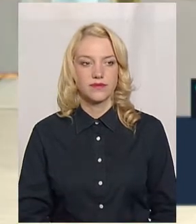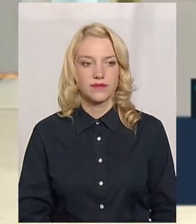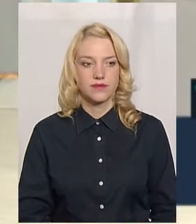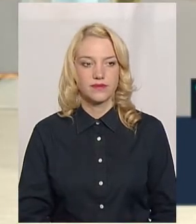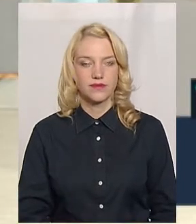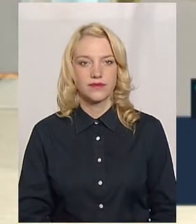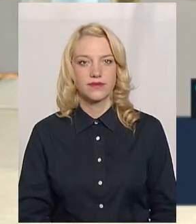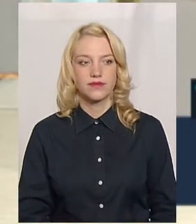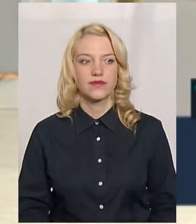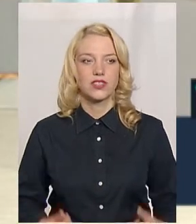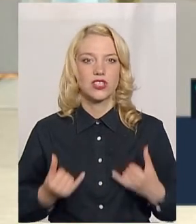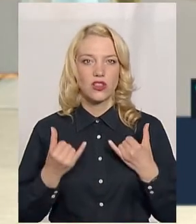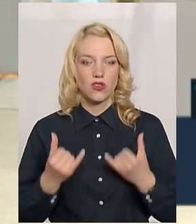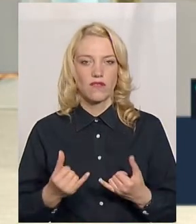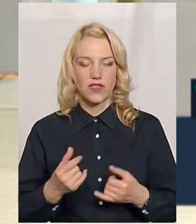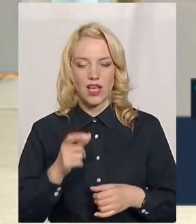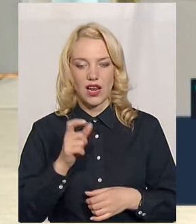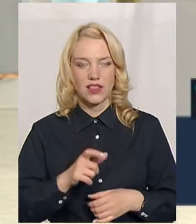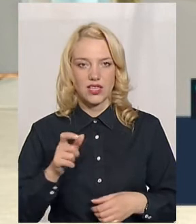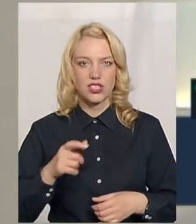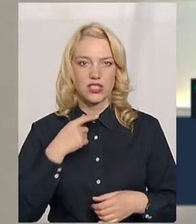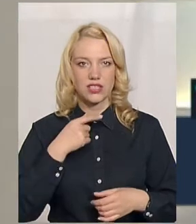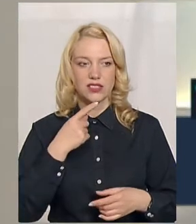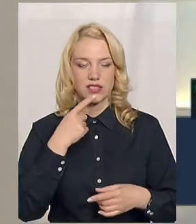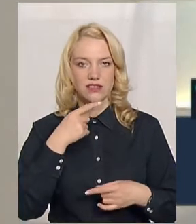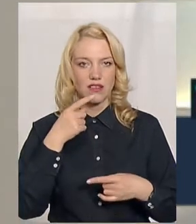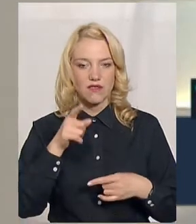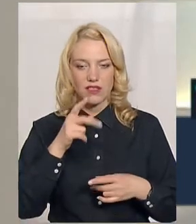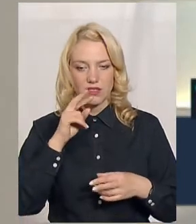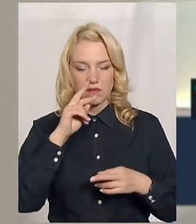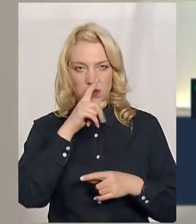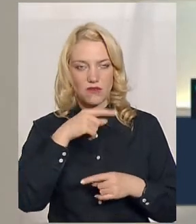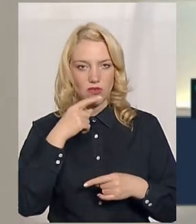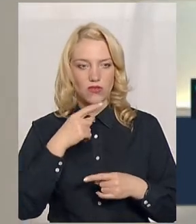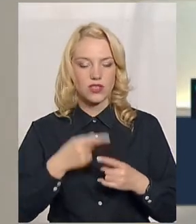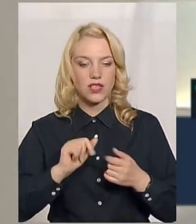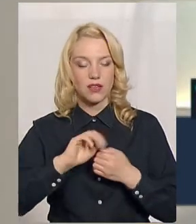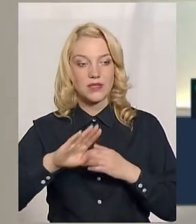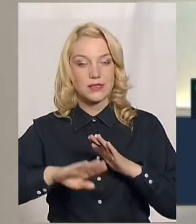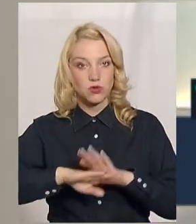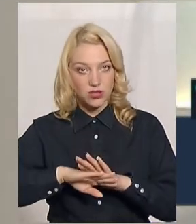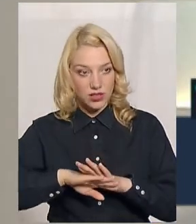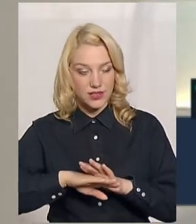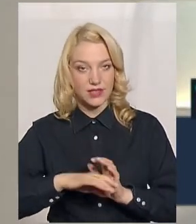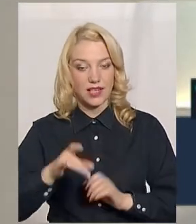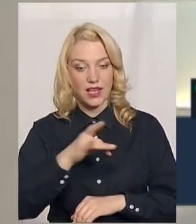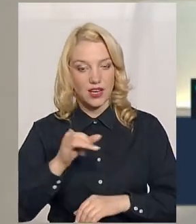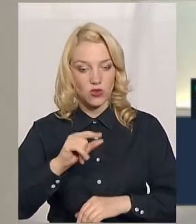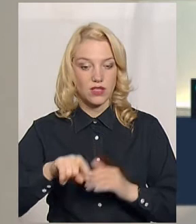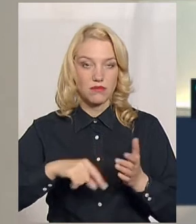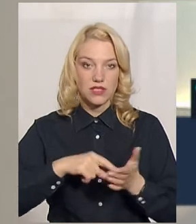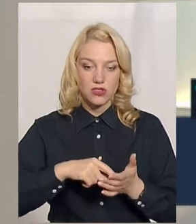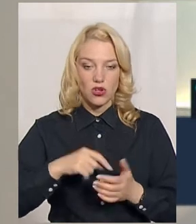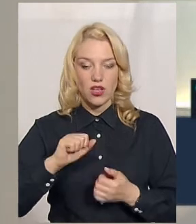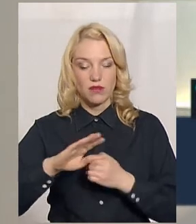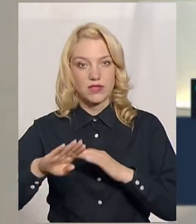Шановна глядачка, знаєте, що я вам скажу? У вас не зовсім достовірна інформація. Кам'янець-Подільський район і місто Кам